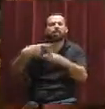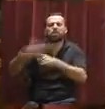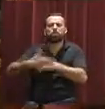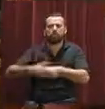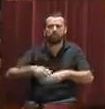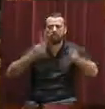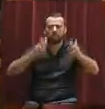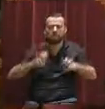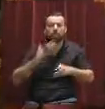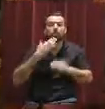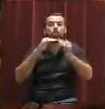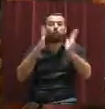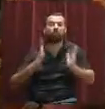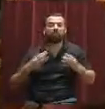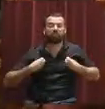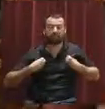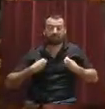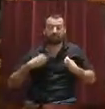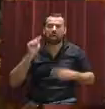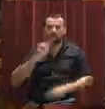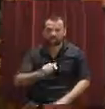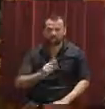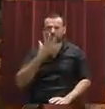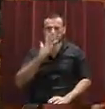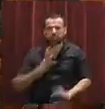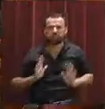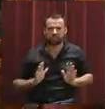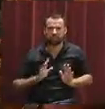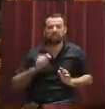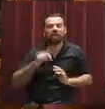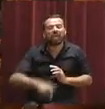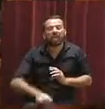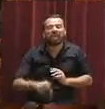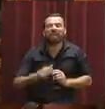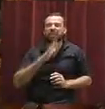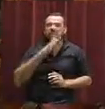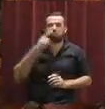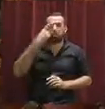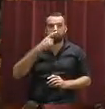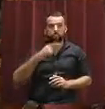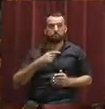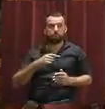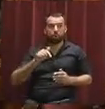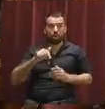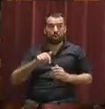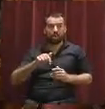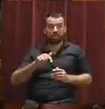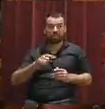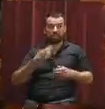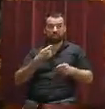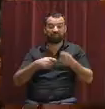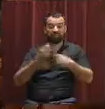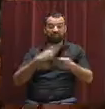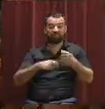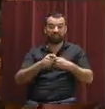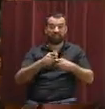deia, com és el tema de l'habitatge i com és aquest drama que evidencia molt bé aquesta magnífica obra, rostó i cremat, que és vendre ses cases